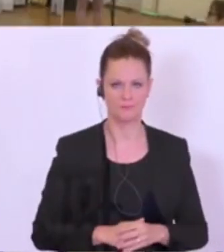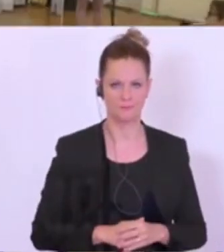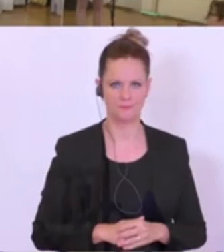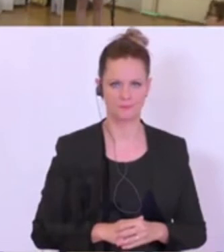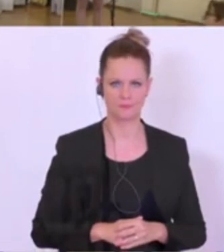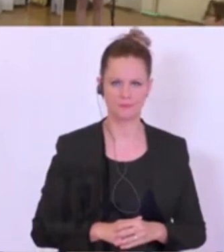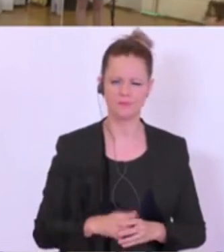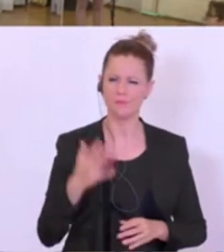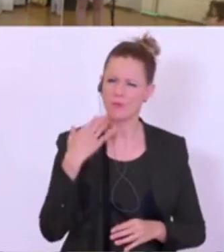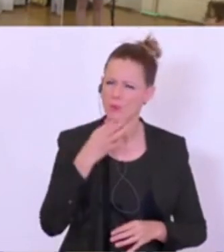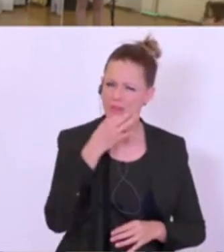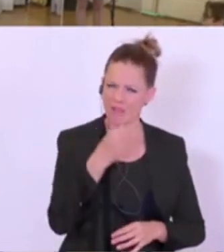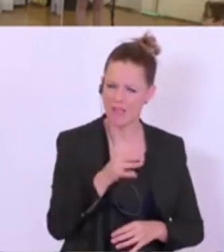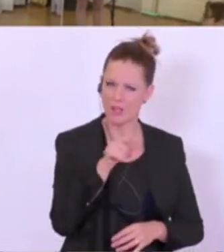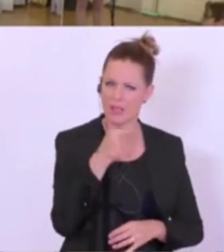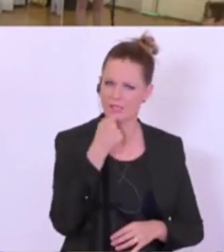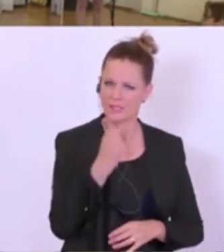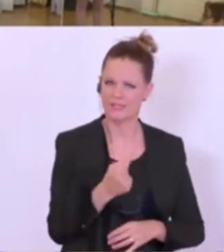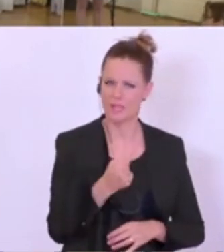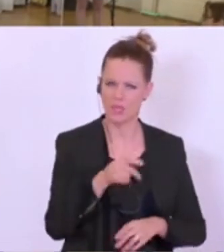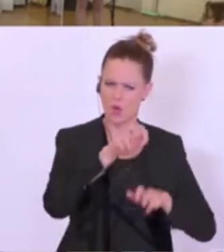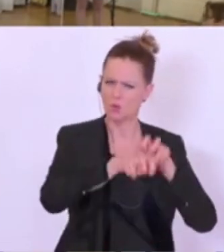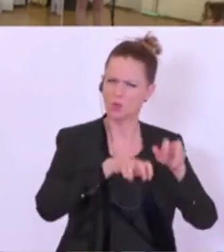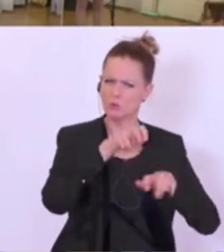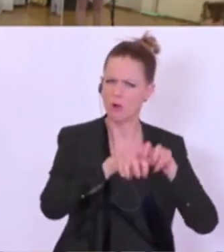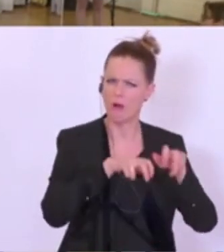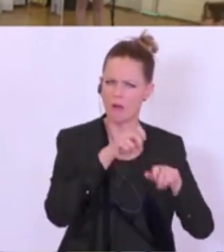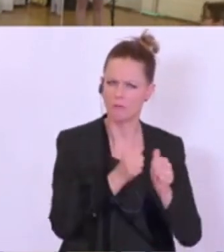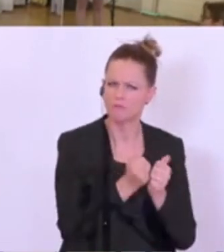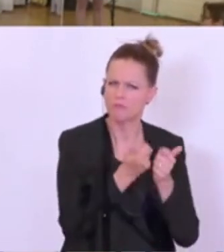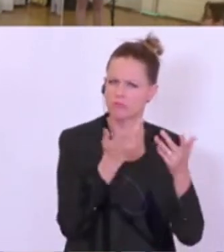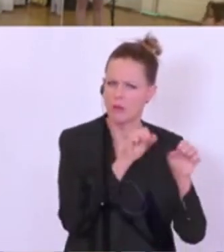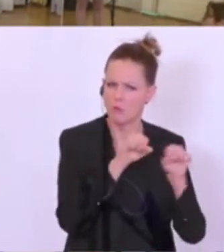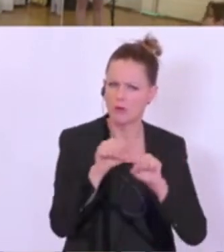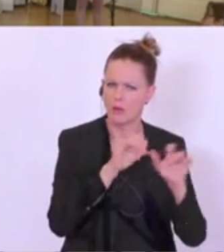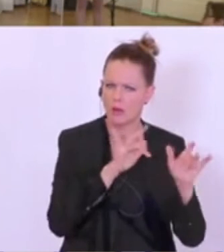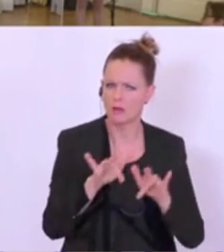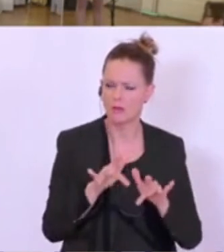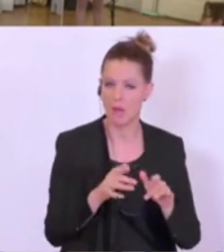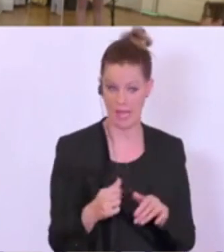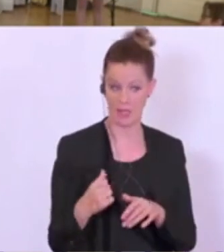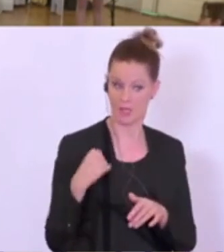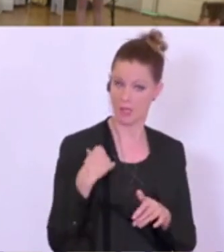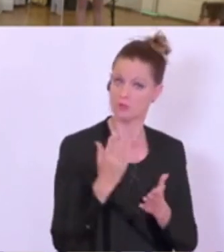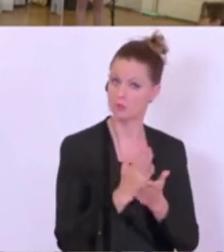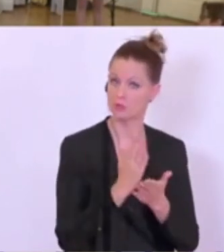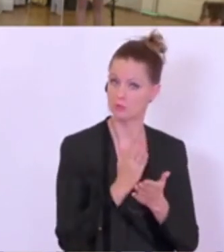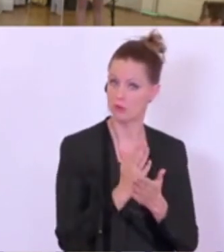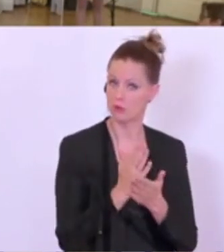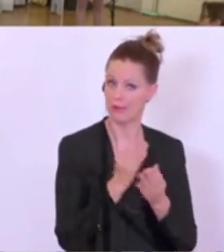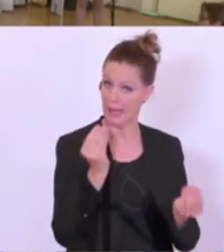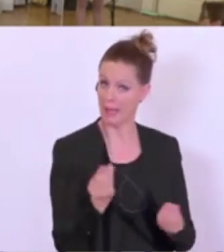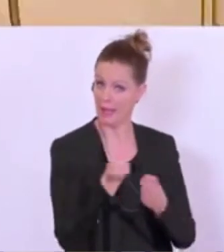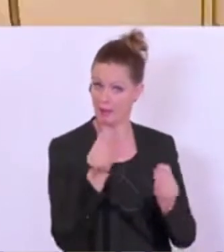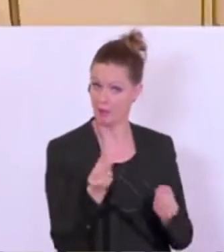Jetzt muss ich nochmal nachfragen. Sie sagen jetzt im Bereich Steuern, da gibt es ja mehrere Möglichkeiten, in die es gehen könnte. Hat sich da gestern abgezeichnet, wie da